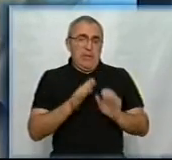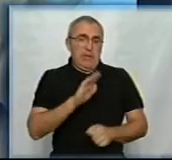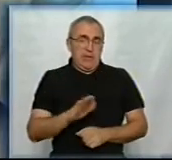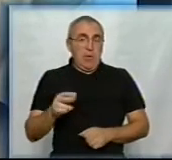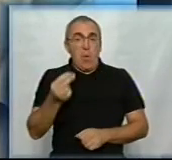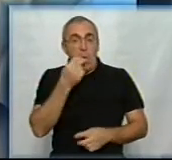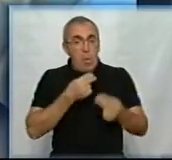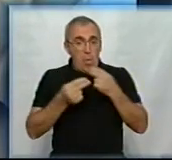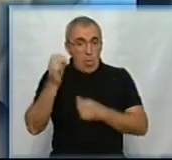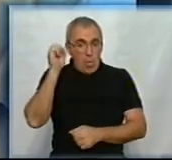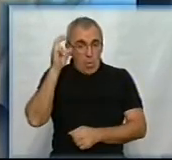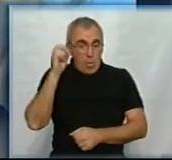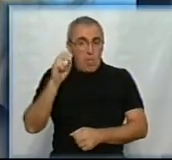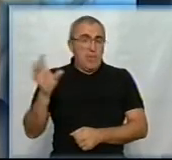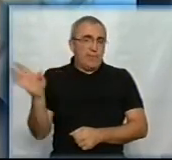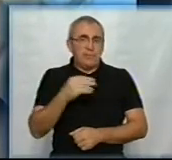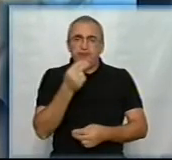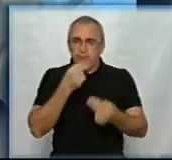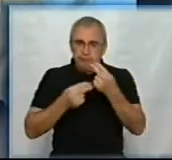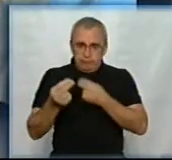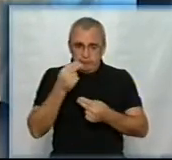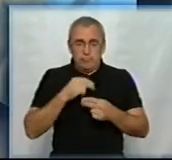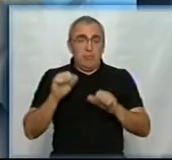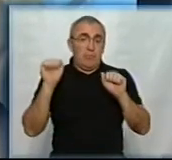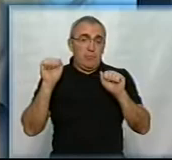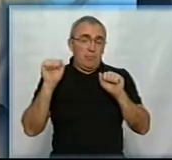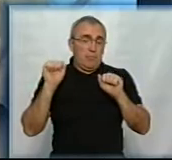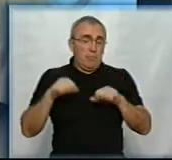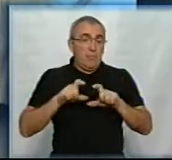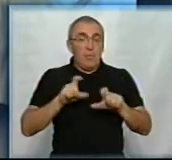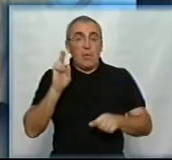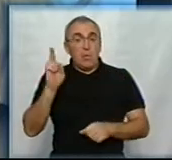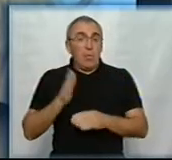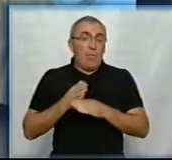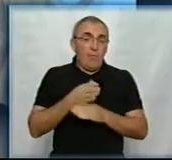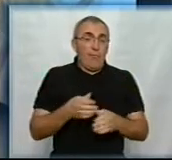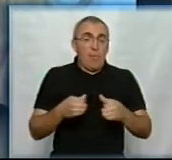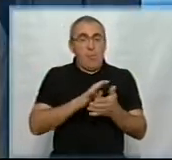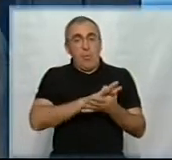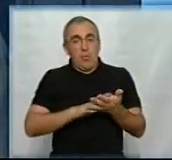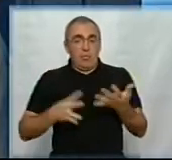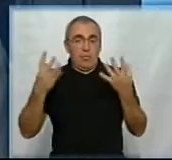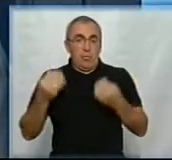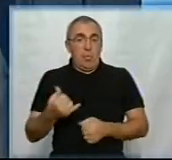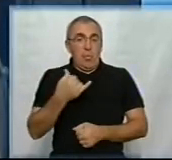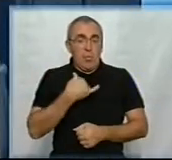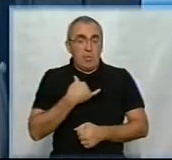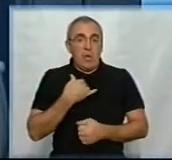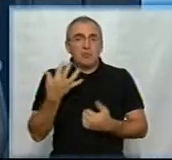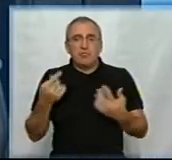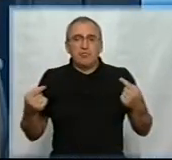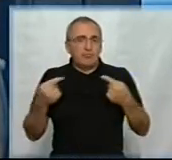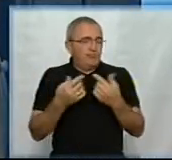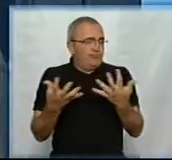Обіди, де класи всі харчуються, і молодша школа вже ті, хто відвідує групу продовженого дня. У нас ще точна кількість не